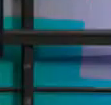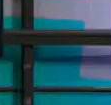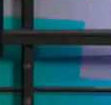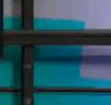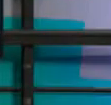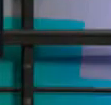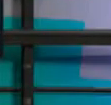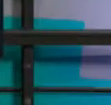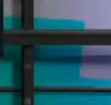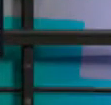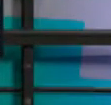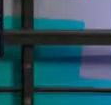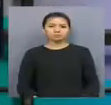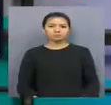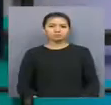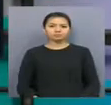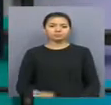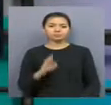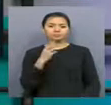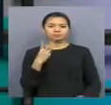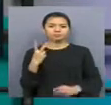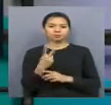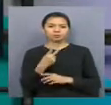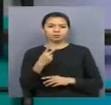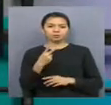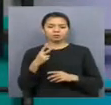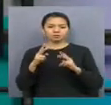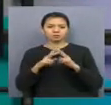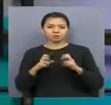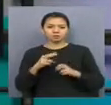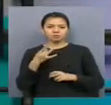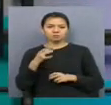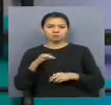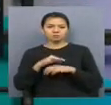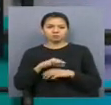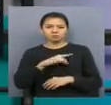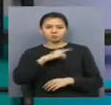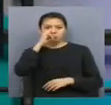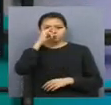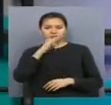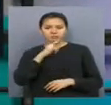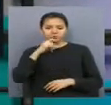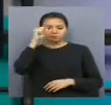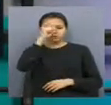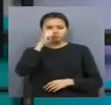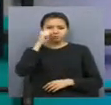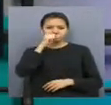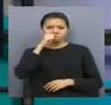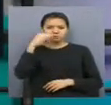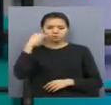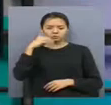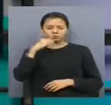Бұрабайда екінші орталыға азиялық әксперттік форум өтті. Онда Қазақстан, өзбекстан, Түркменстан,